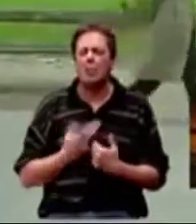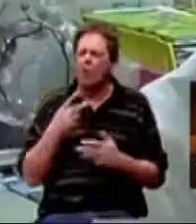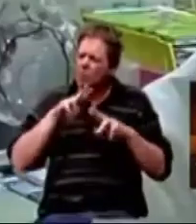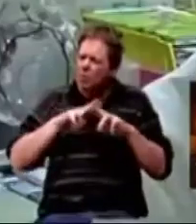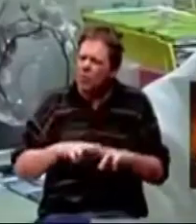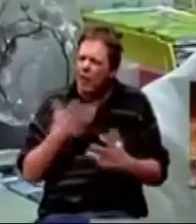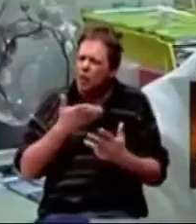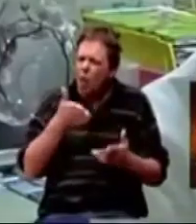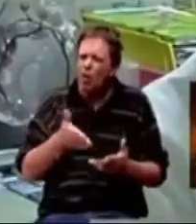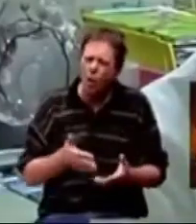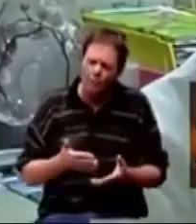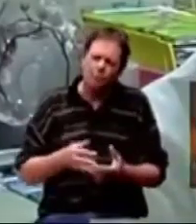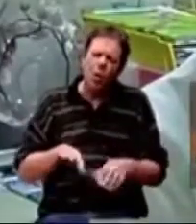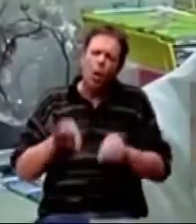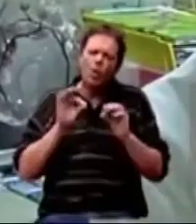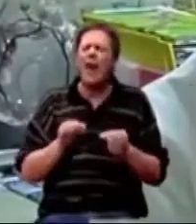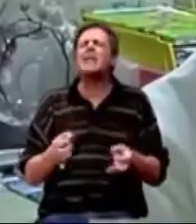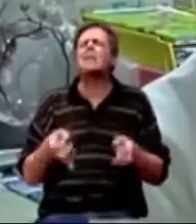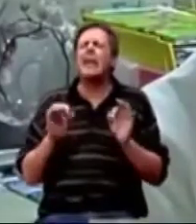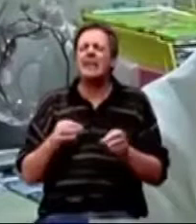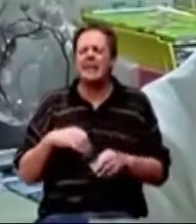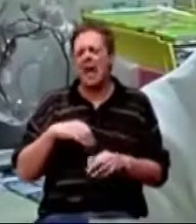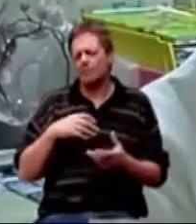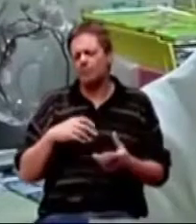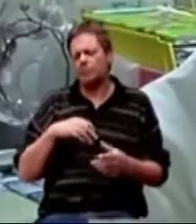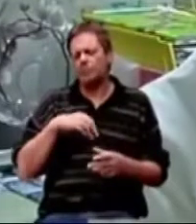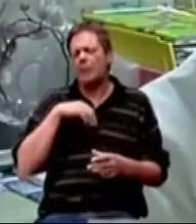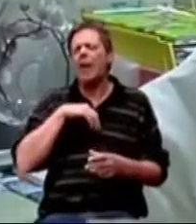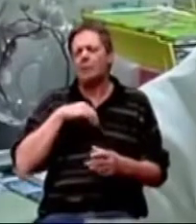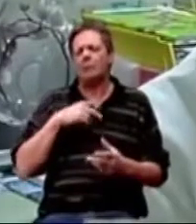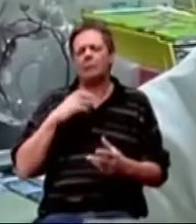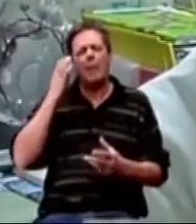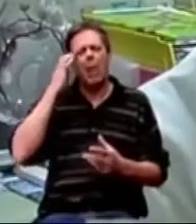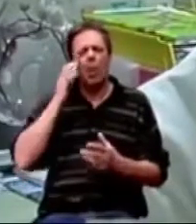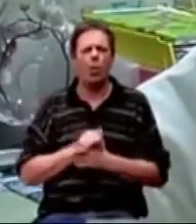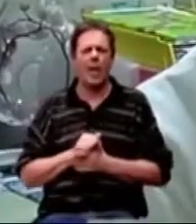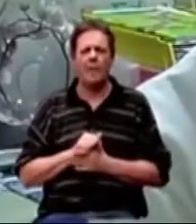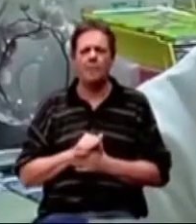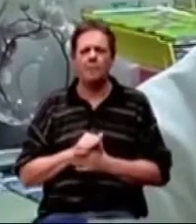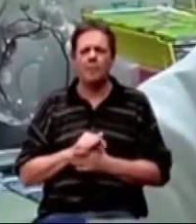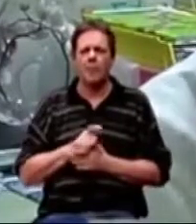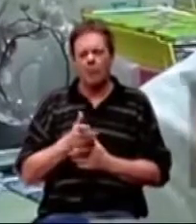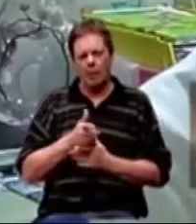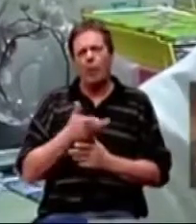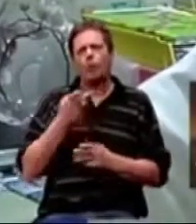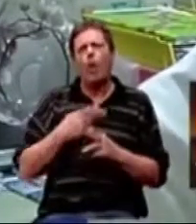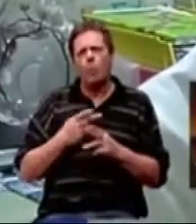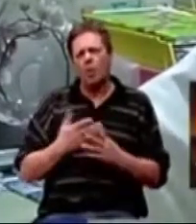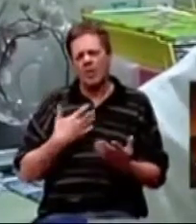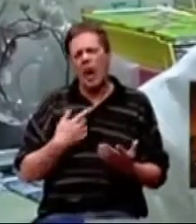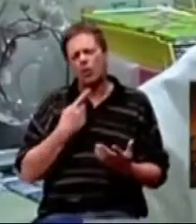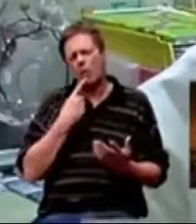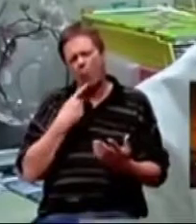kompleksna, otkrila nam i specijalistica neurologije, doktorica Morana Ivičić. A od skajmerova bolest je kao što sam pokušala